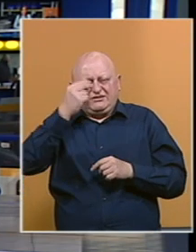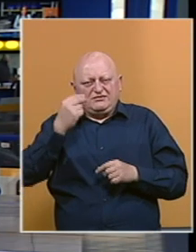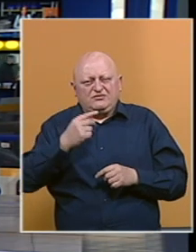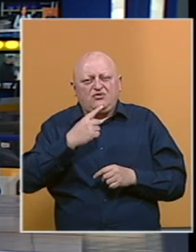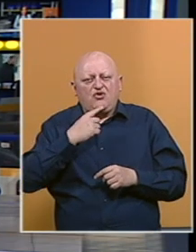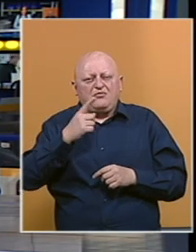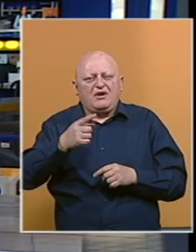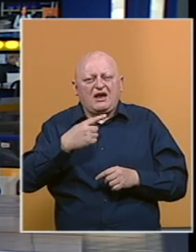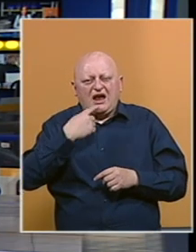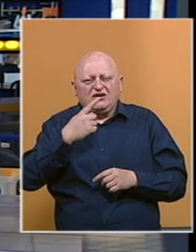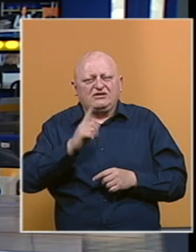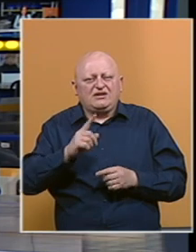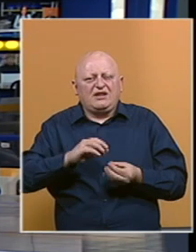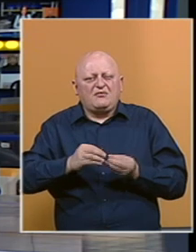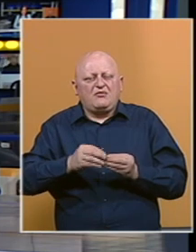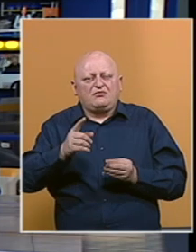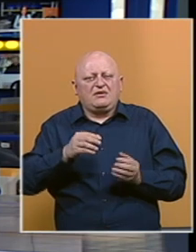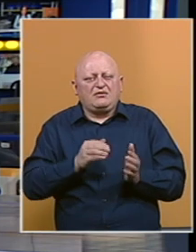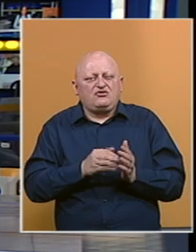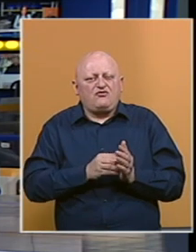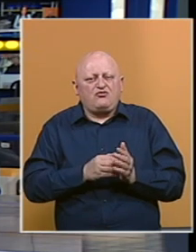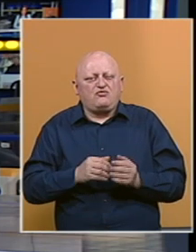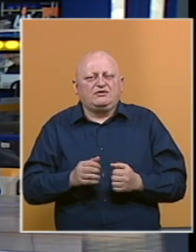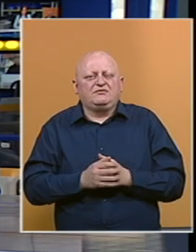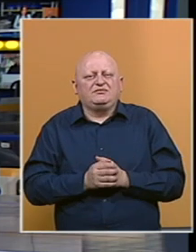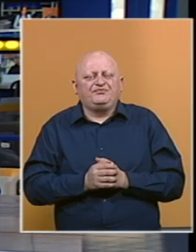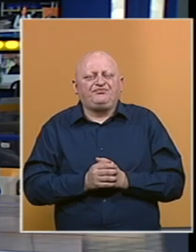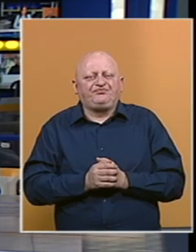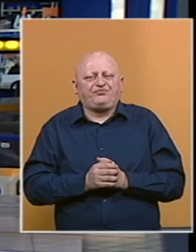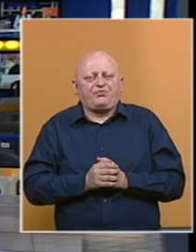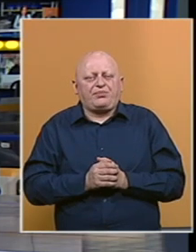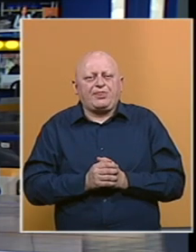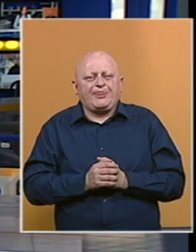Republici Srpskoj u kojima tvrde da nemaju problema u njihovoj upotrebi.